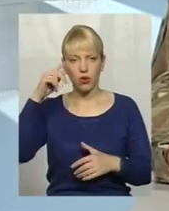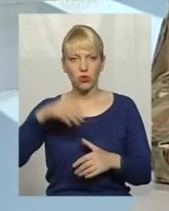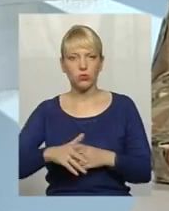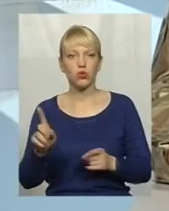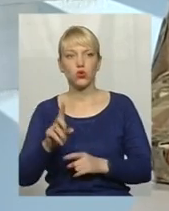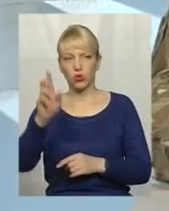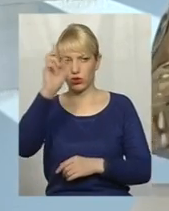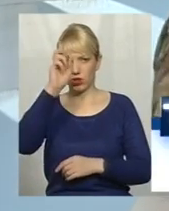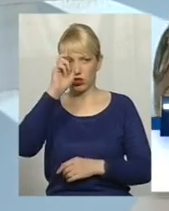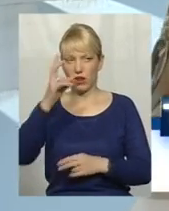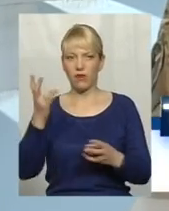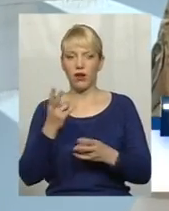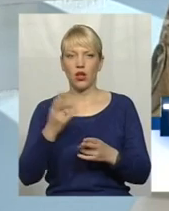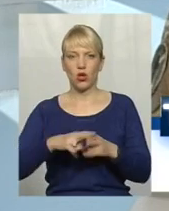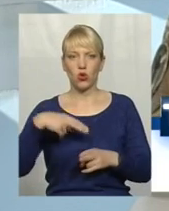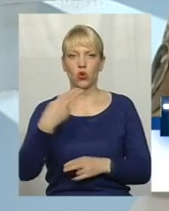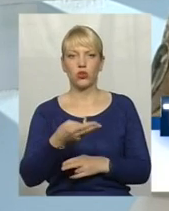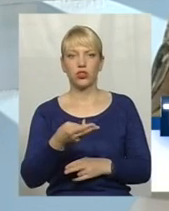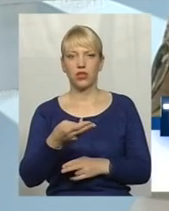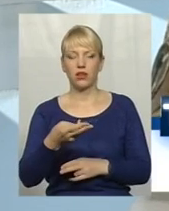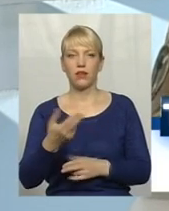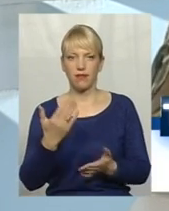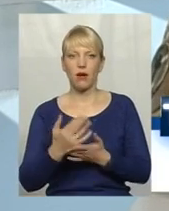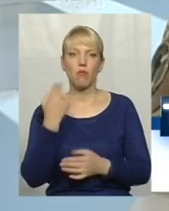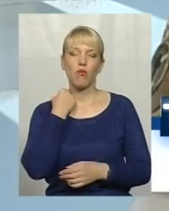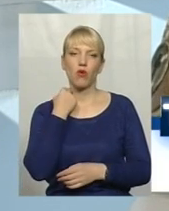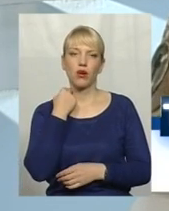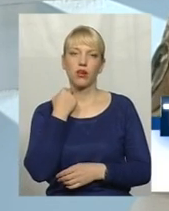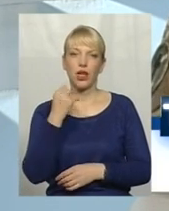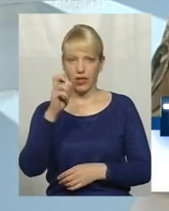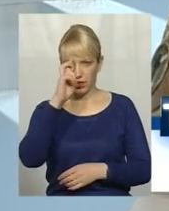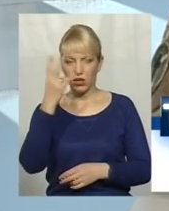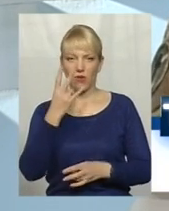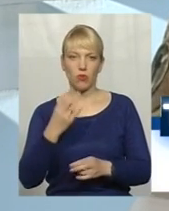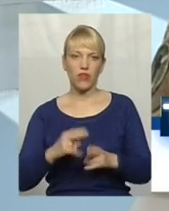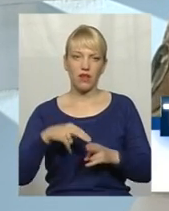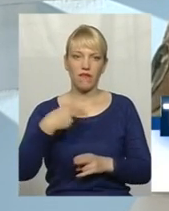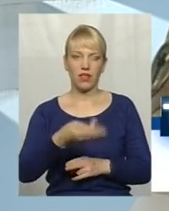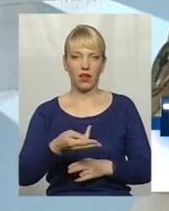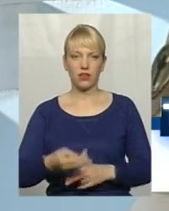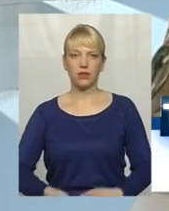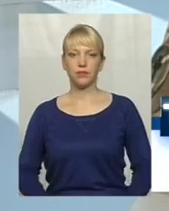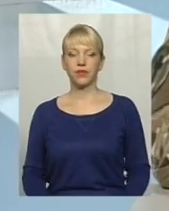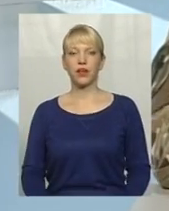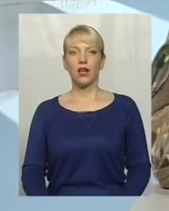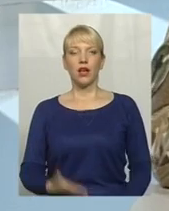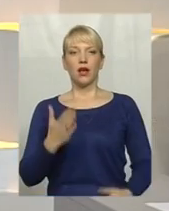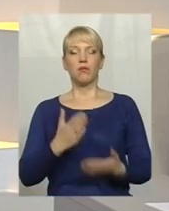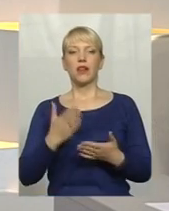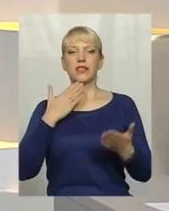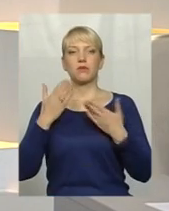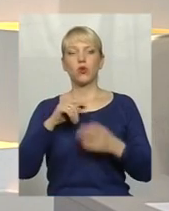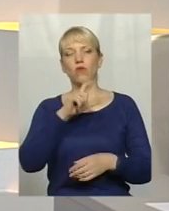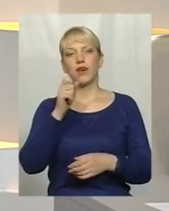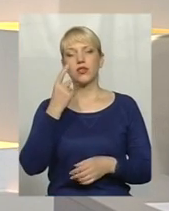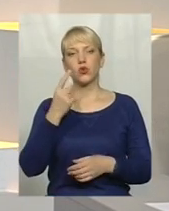держава повинна. Є якийсь борг, і вона повинна віддати. Мала спілкування з однією